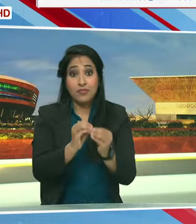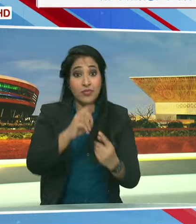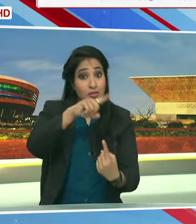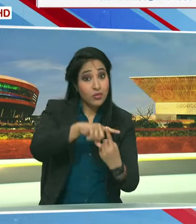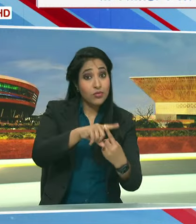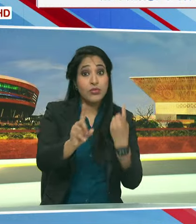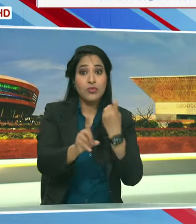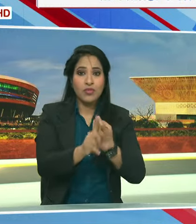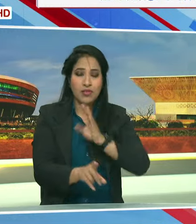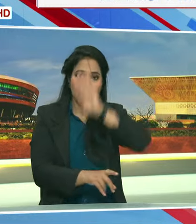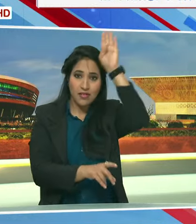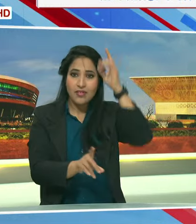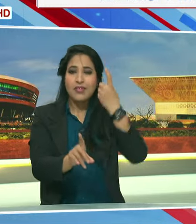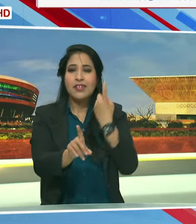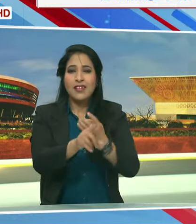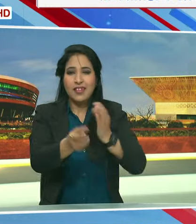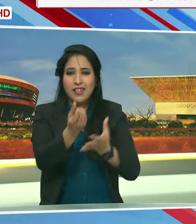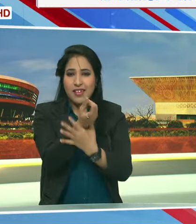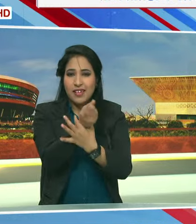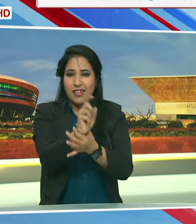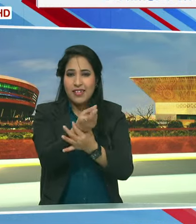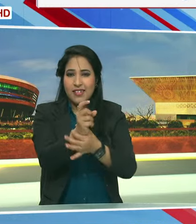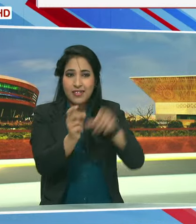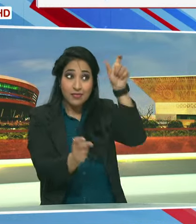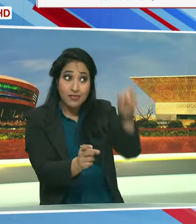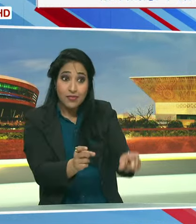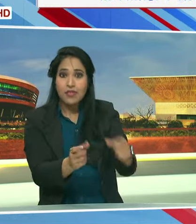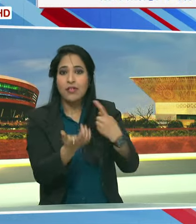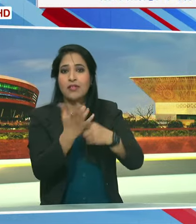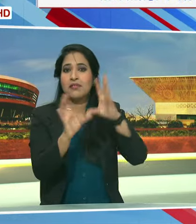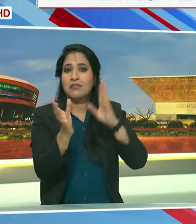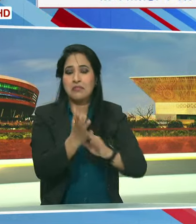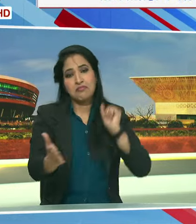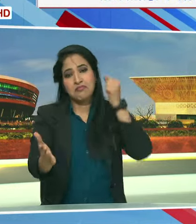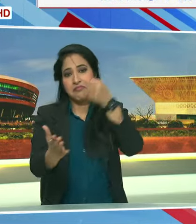टाउन क्वीन कंगना रनोट भी राम की नगरी